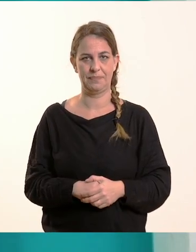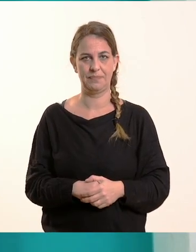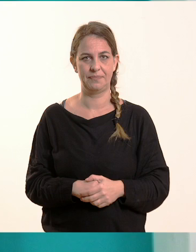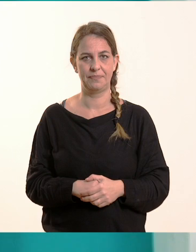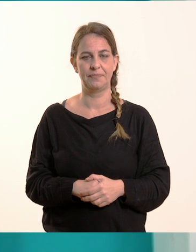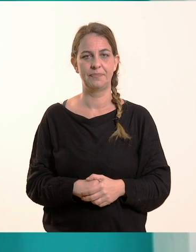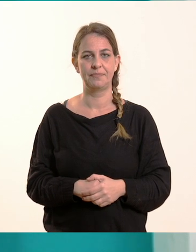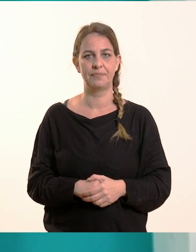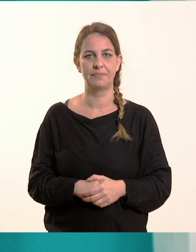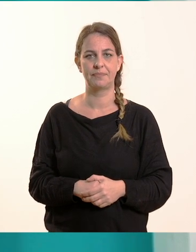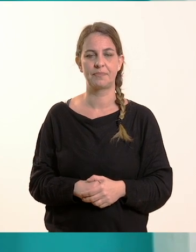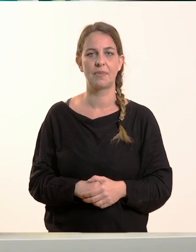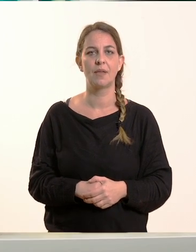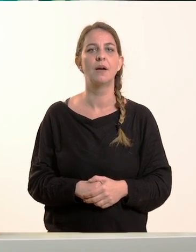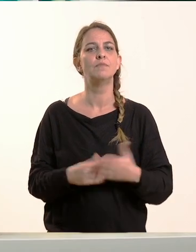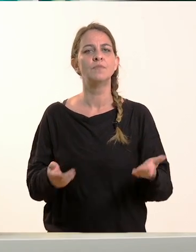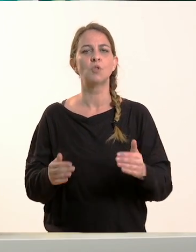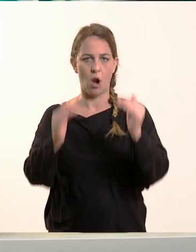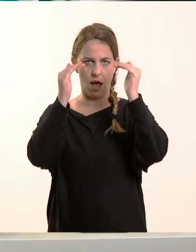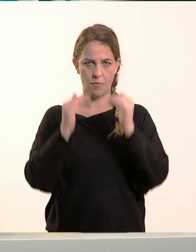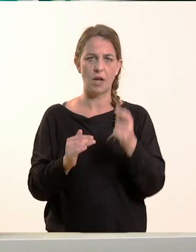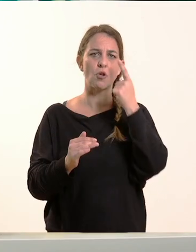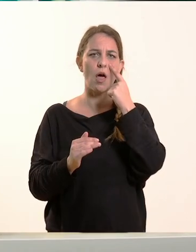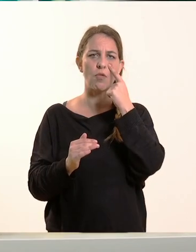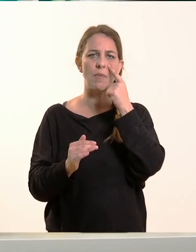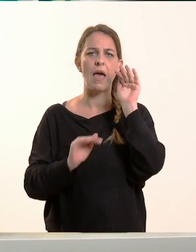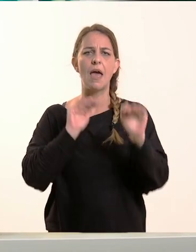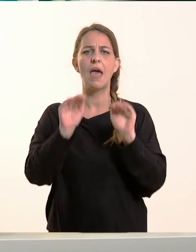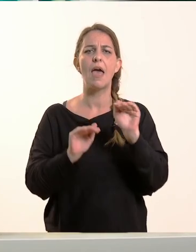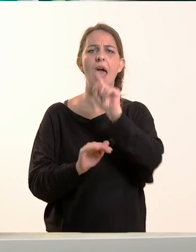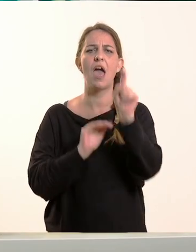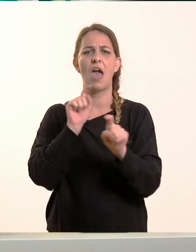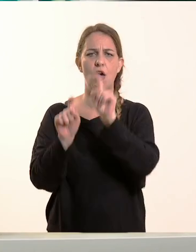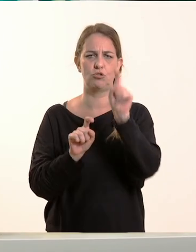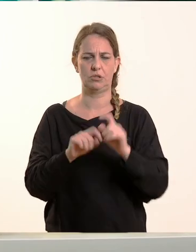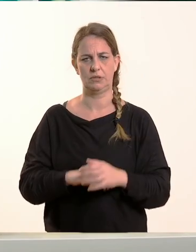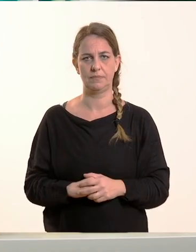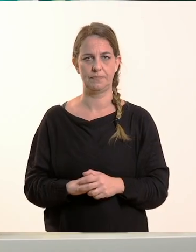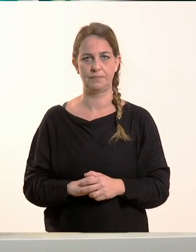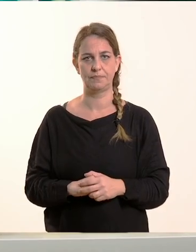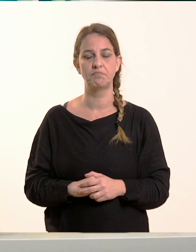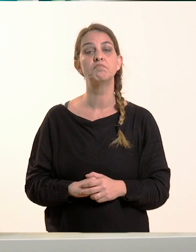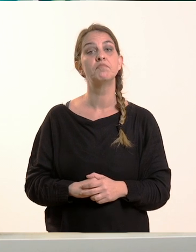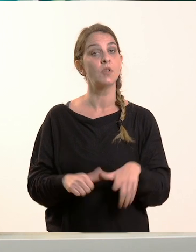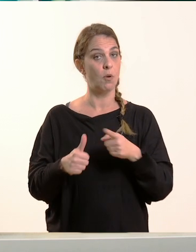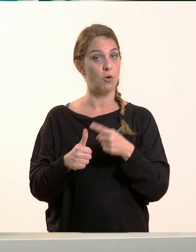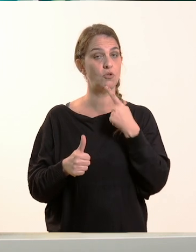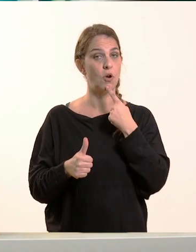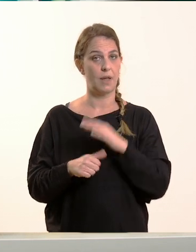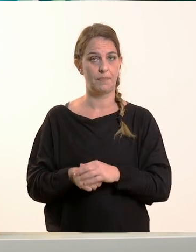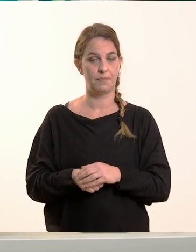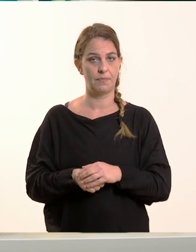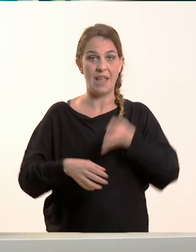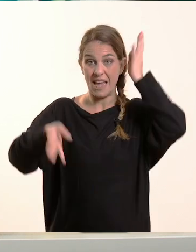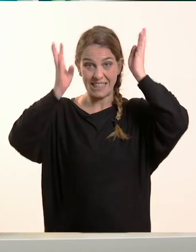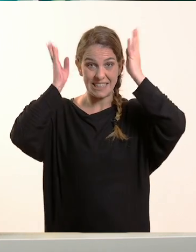Για να δούμε τις ερωτήσεις από κάτω. Μας ρωτάει. Τι κέρδισε ο Σέργιος.